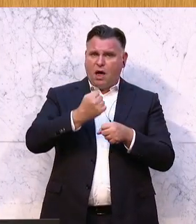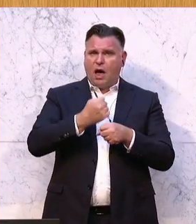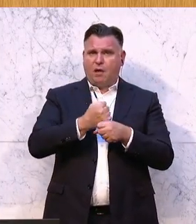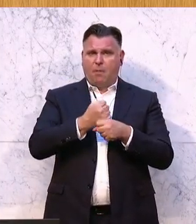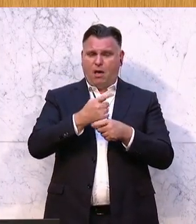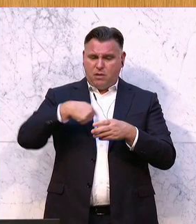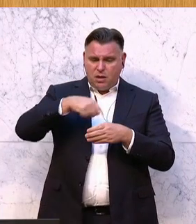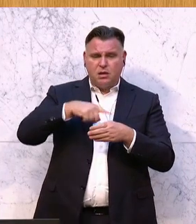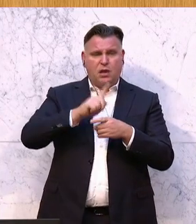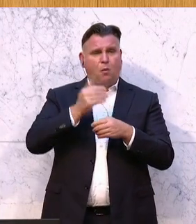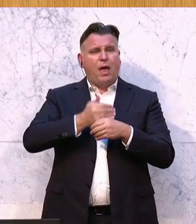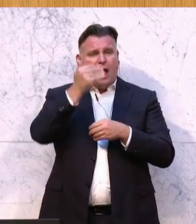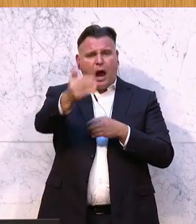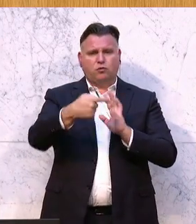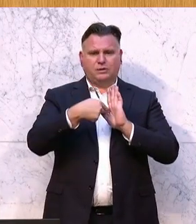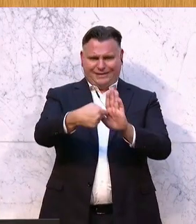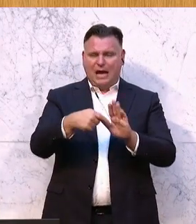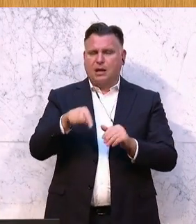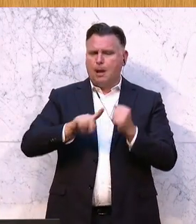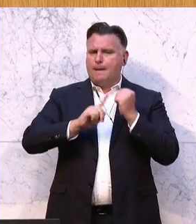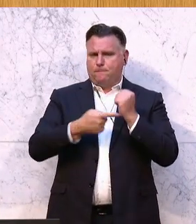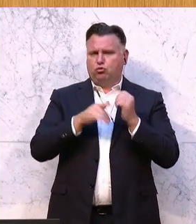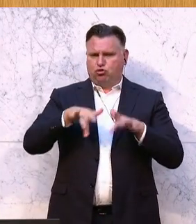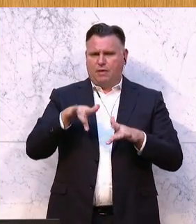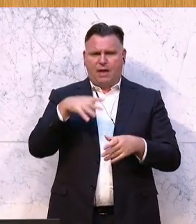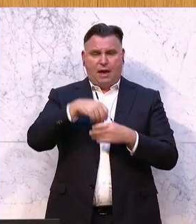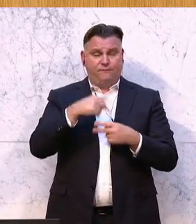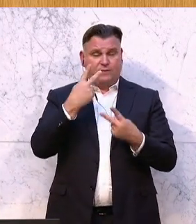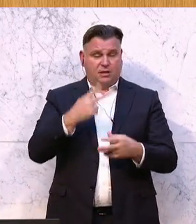außen, auf jeden Fall einen Platz in diesem Budget finden muss.